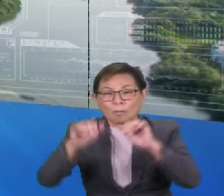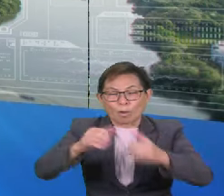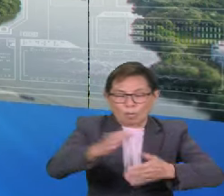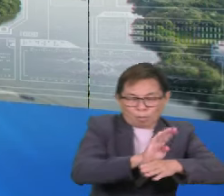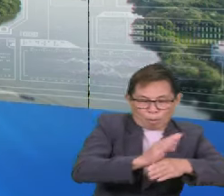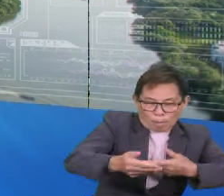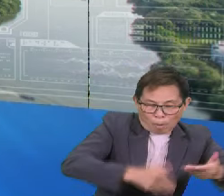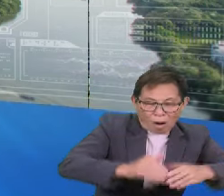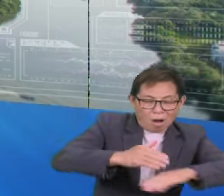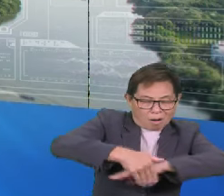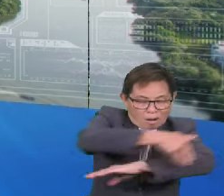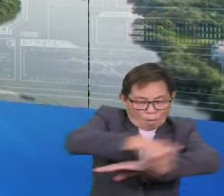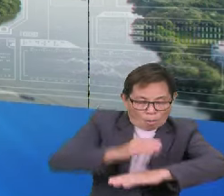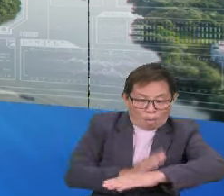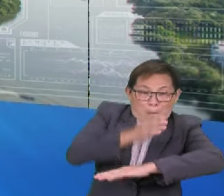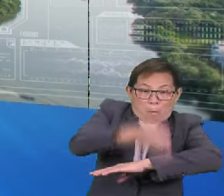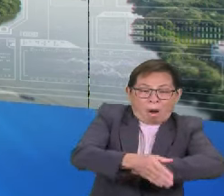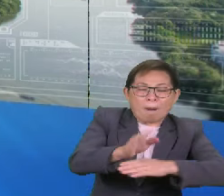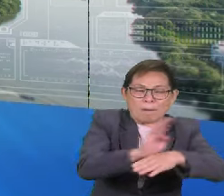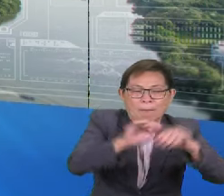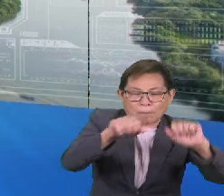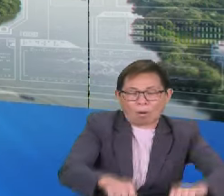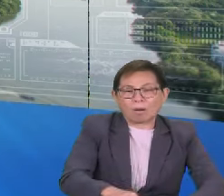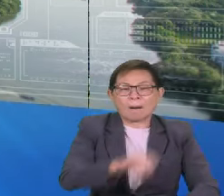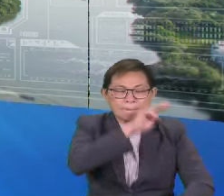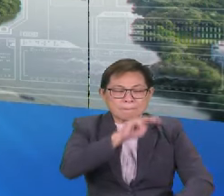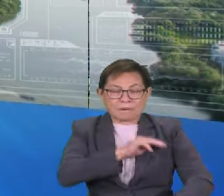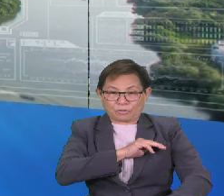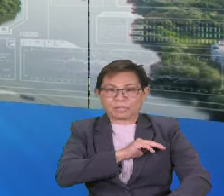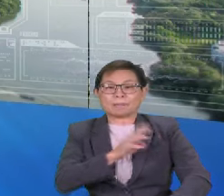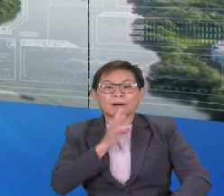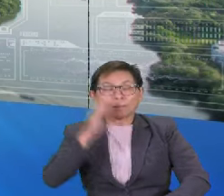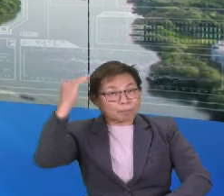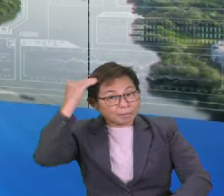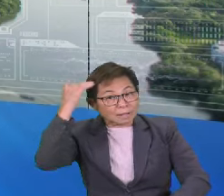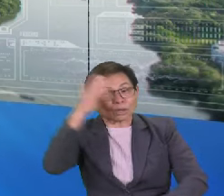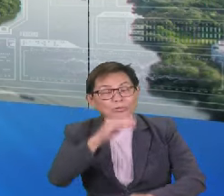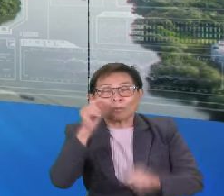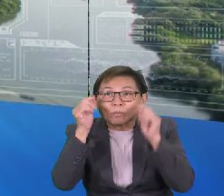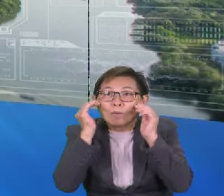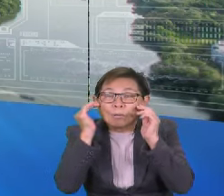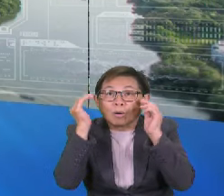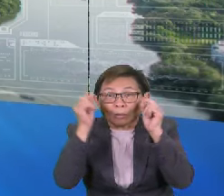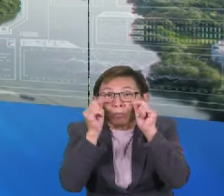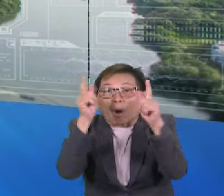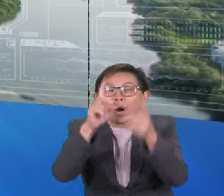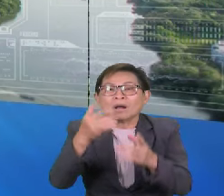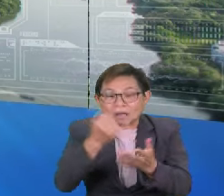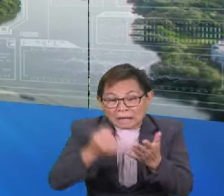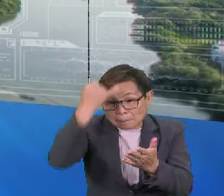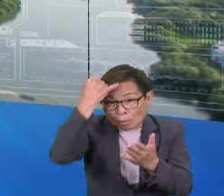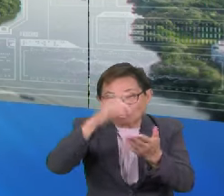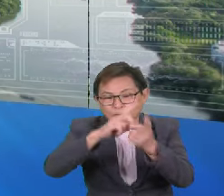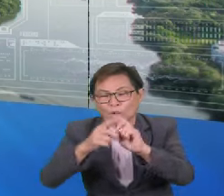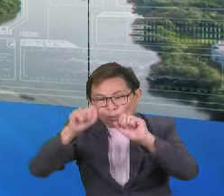sempadan. Menteri Pembangunan Usahawan dan Koperasi, Dato' Iwan Benedik berkata, pengetahuan dan kesedaran mengenai ilmu pendigitalan mampu